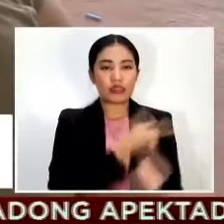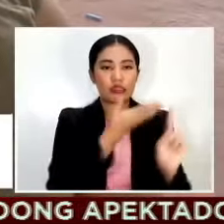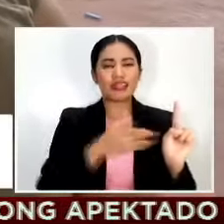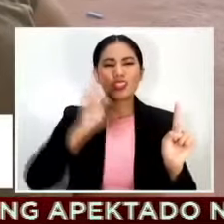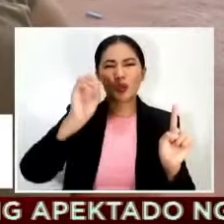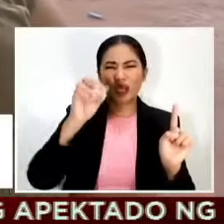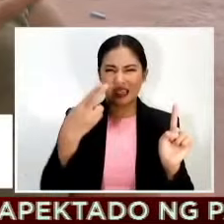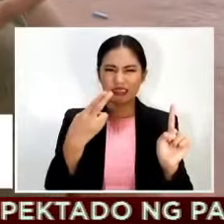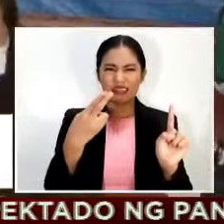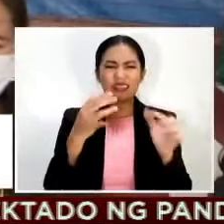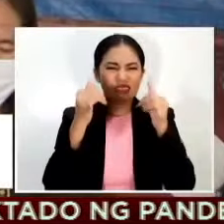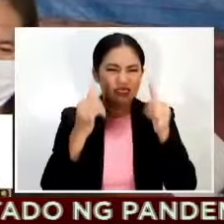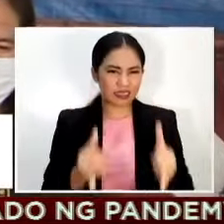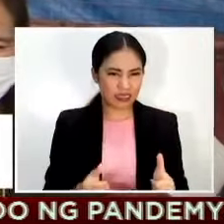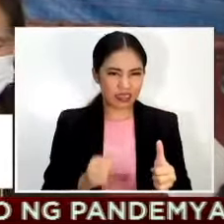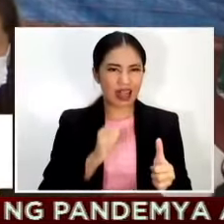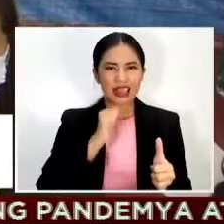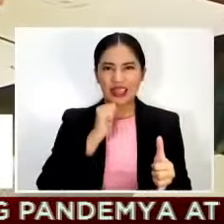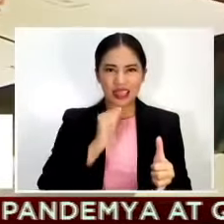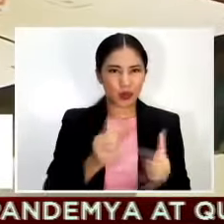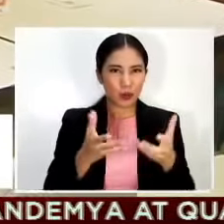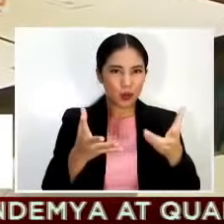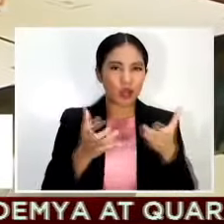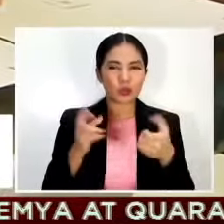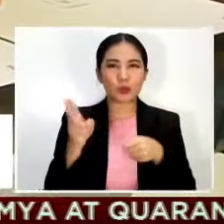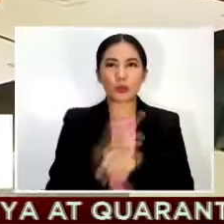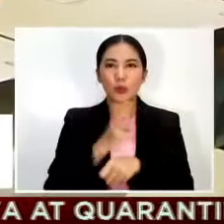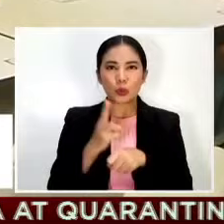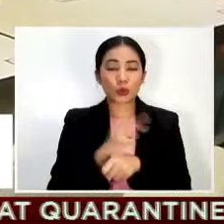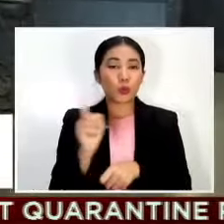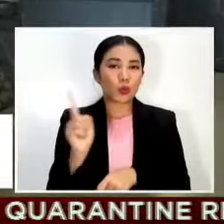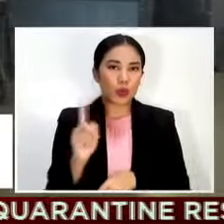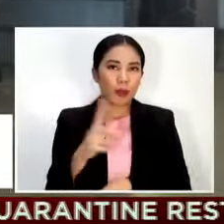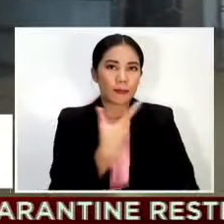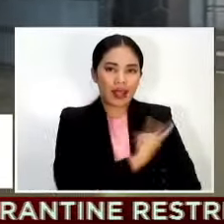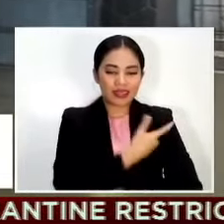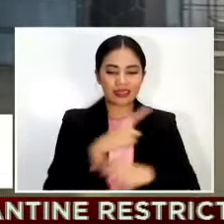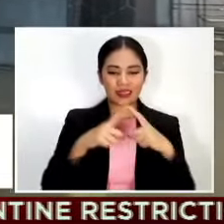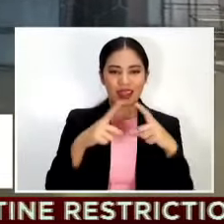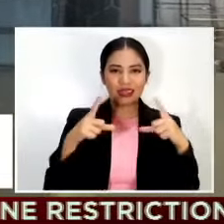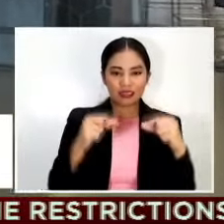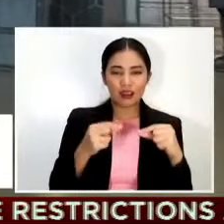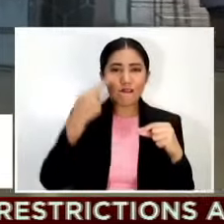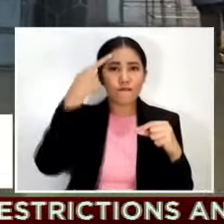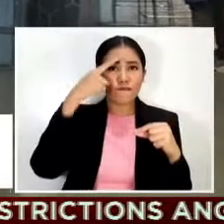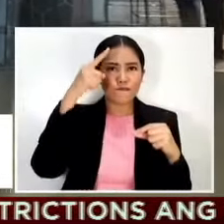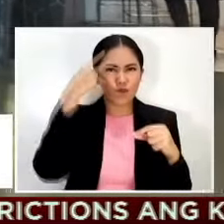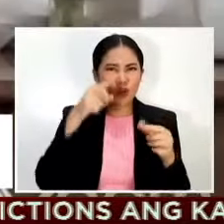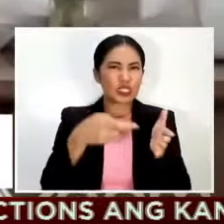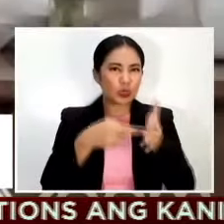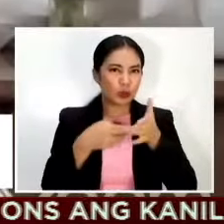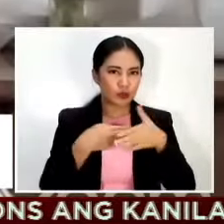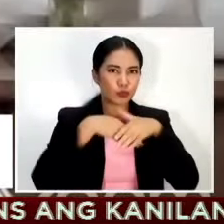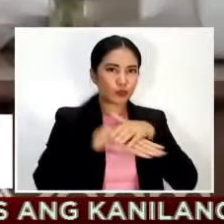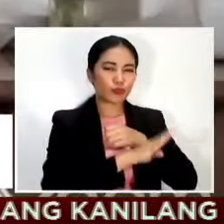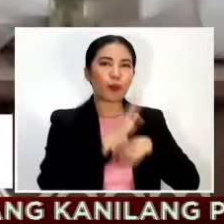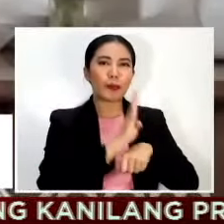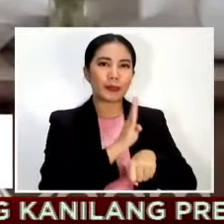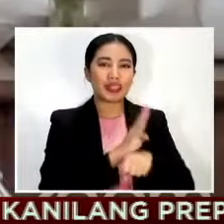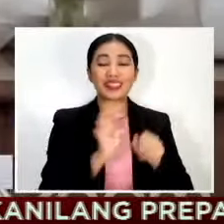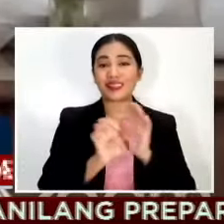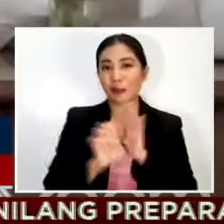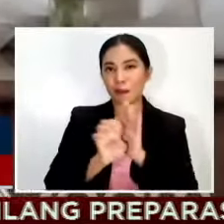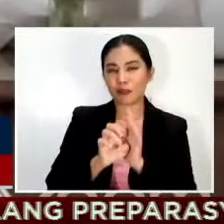sa panukalang paggamit ng vaccine pass para makapasok sa indoor establishments tulad ng restaurants Sa ngayon po